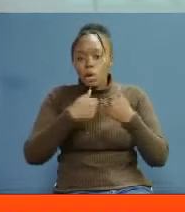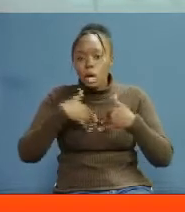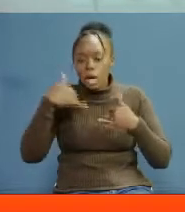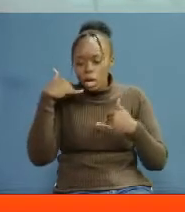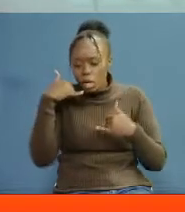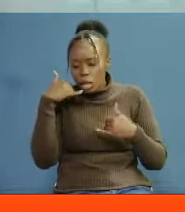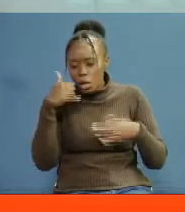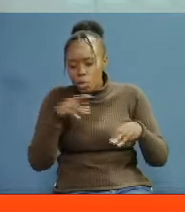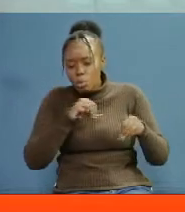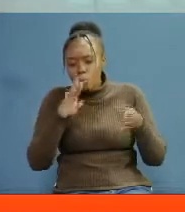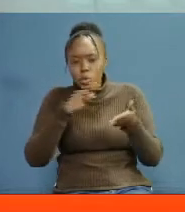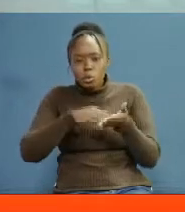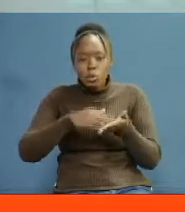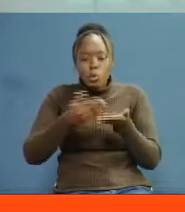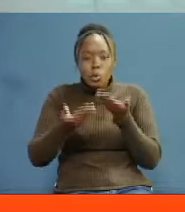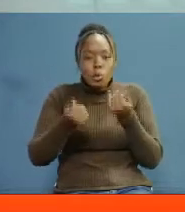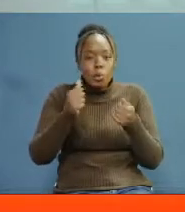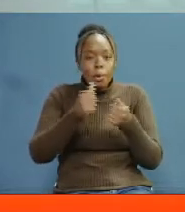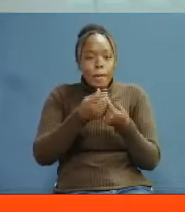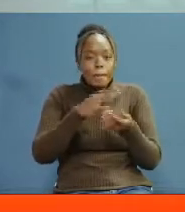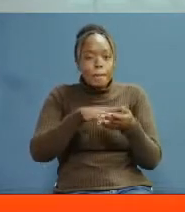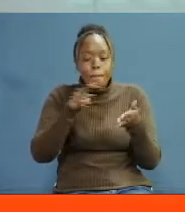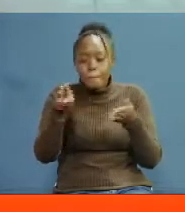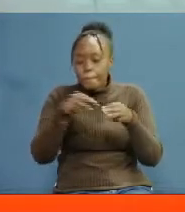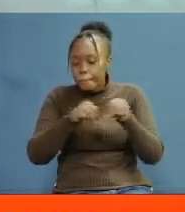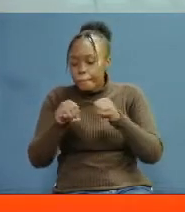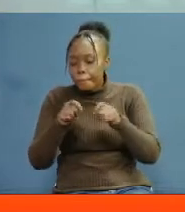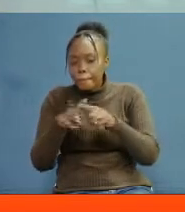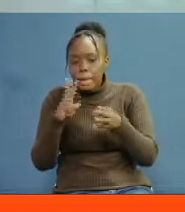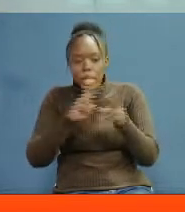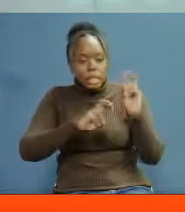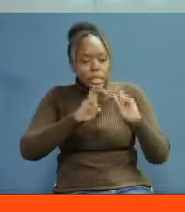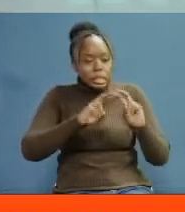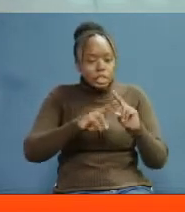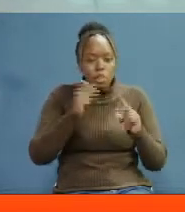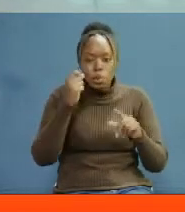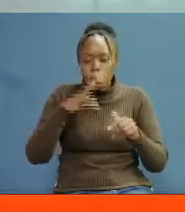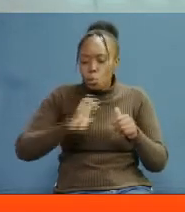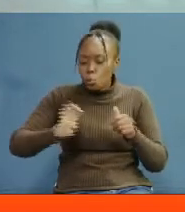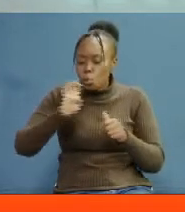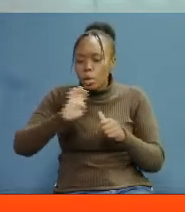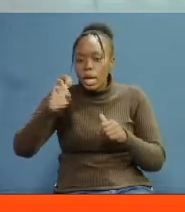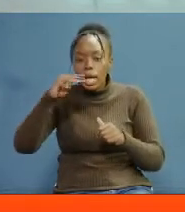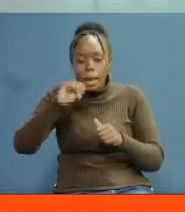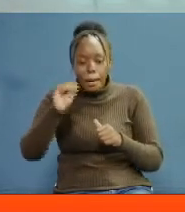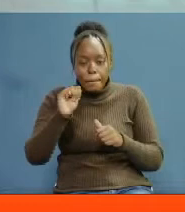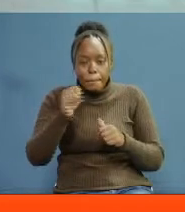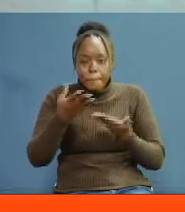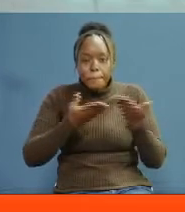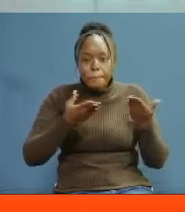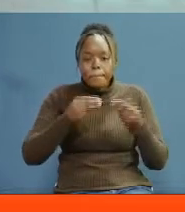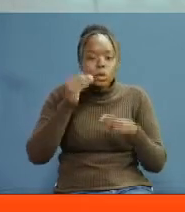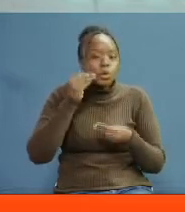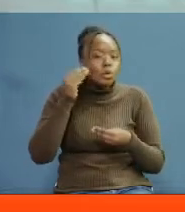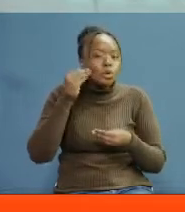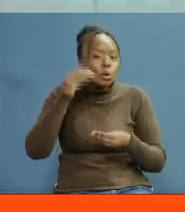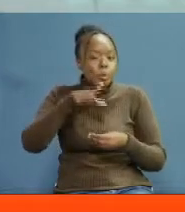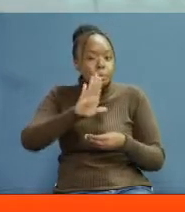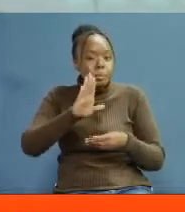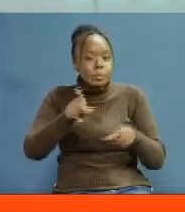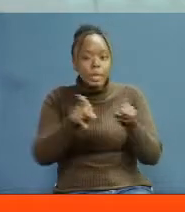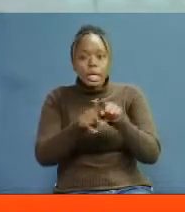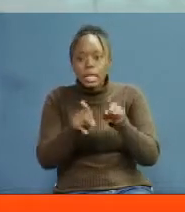ilueza kutueka tena hewani Na ikaweza tena kupatika na katika eneo la elgio marakwet ambapo ni kwao nyumbani Na pia